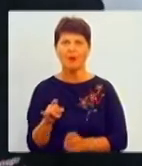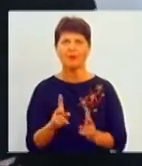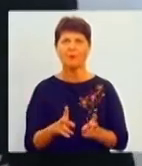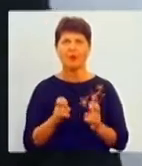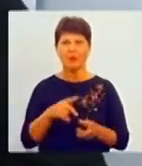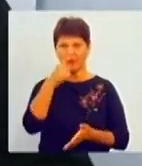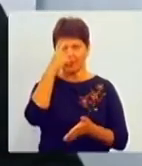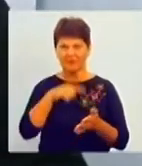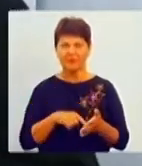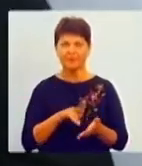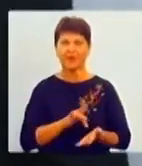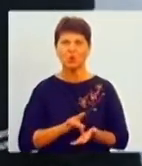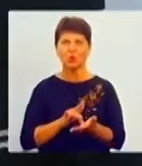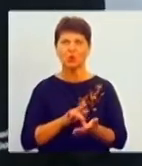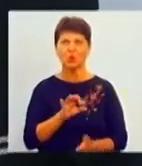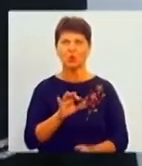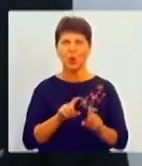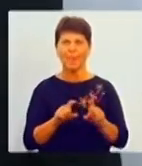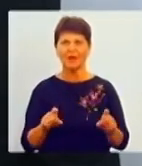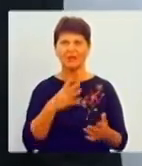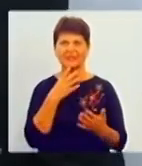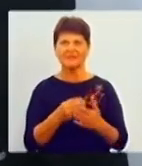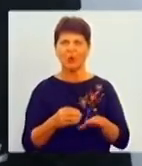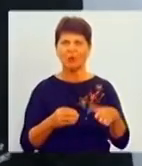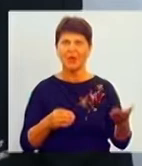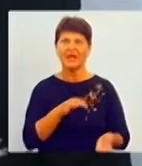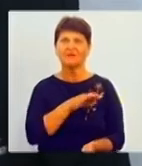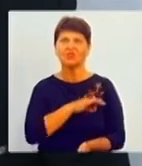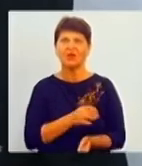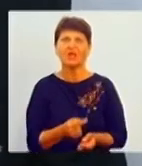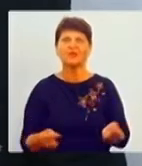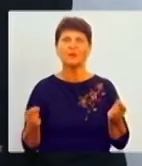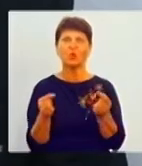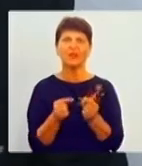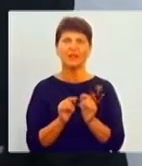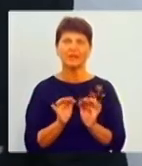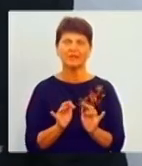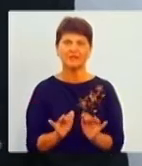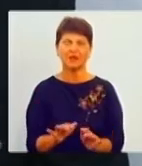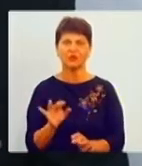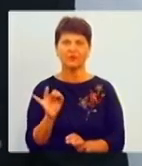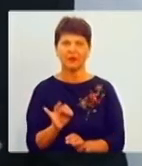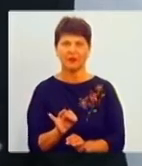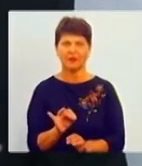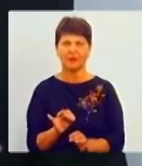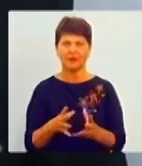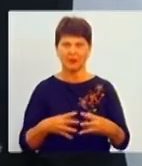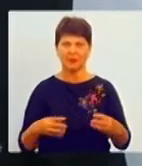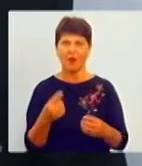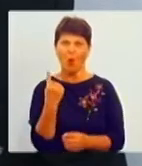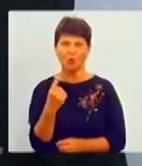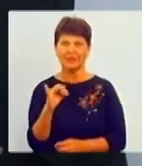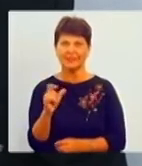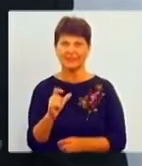туроператори теж, свого боку, вживають відповідних заходів. І один з цих заходів – це